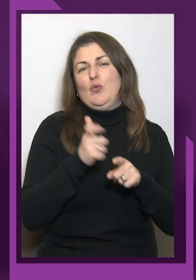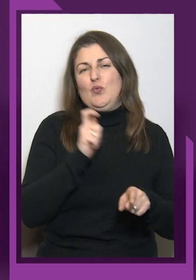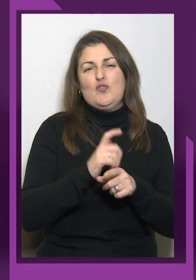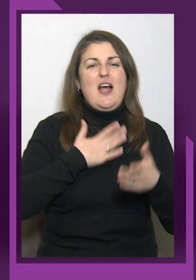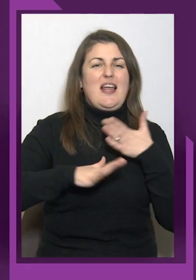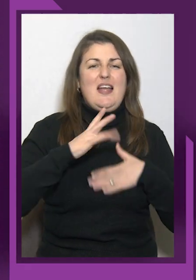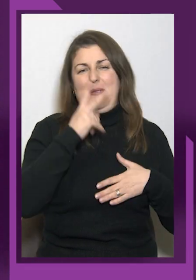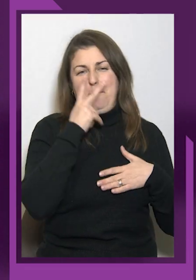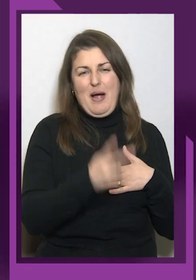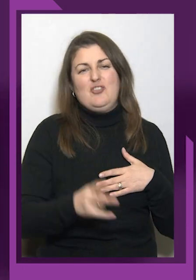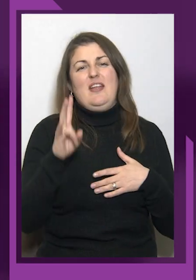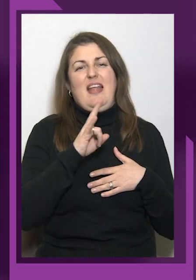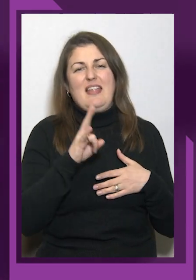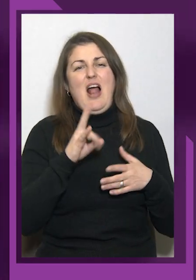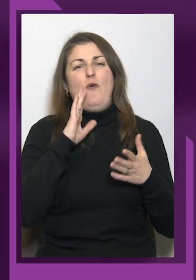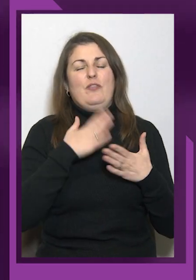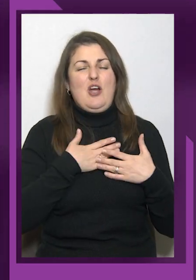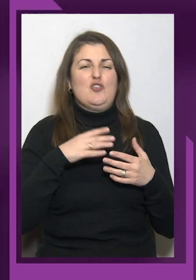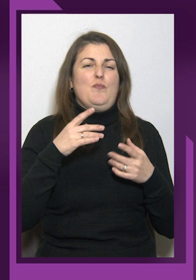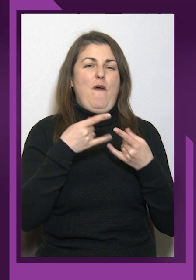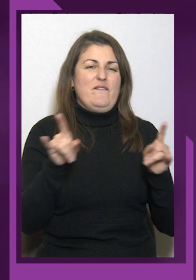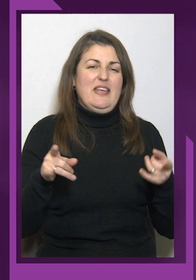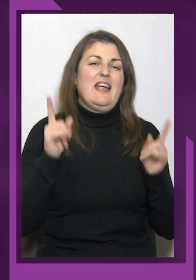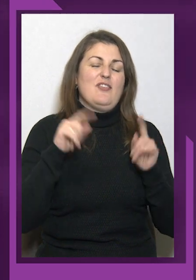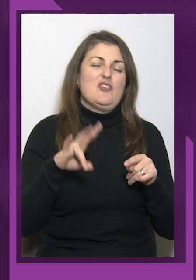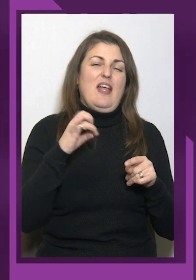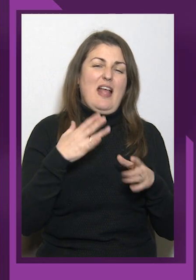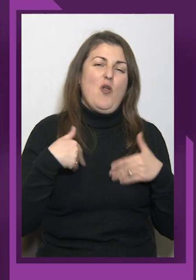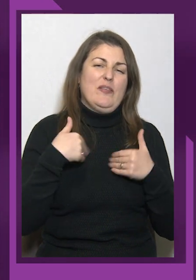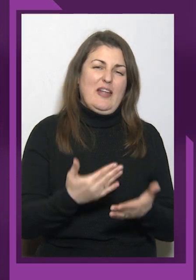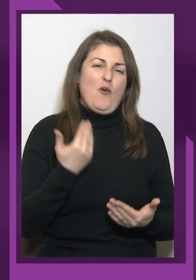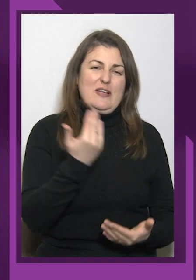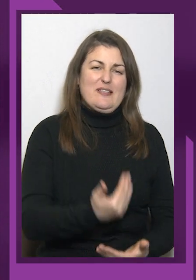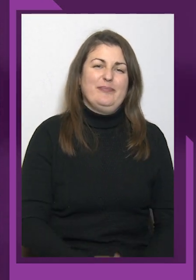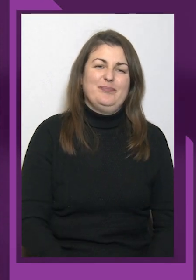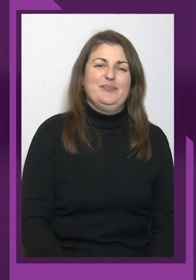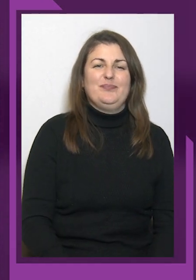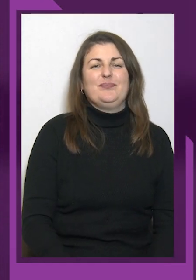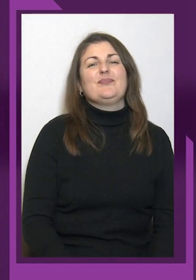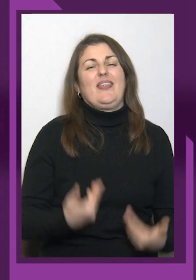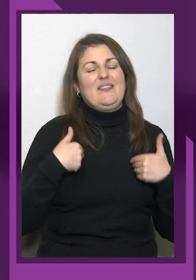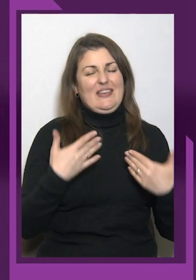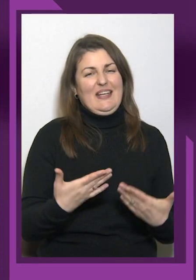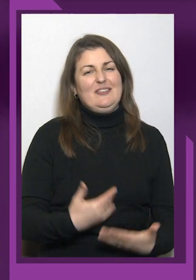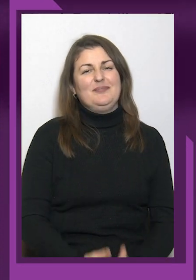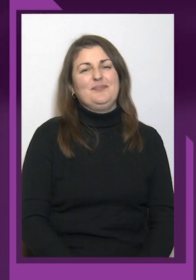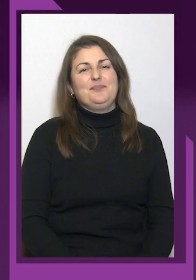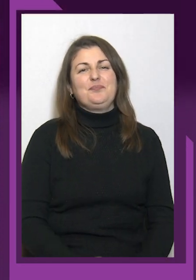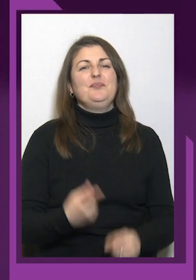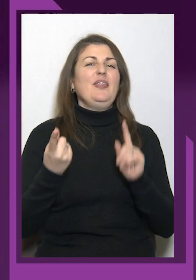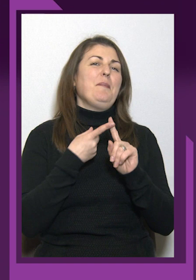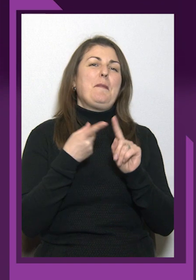Наталю, вітаю вас! Вітаю! По-перше, хочу привітати вас з нагородою і